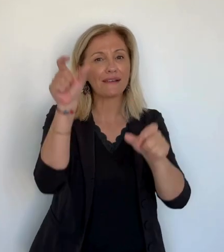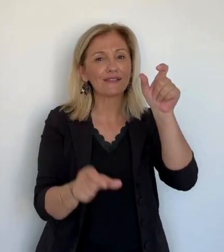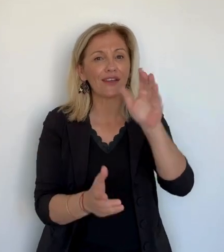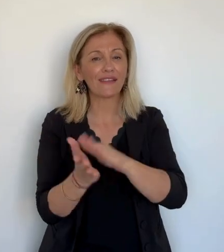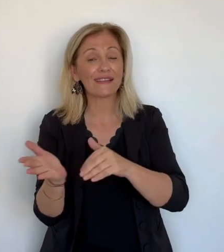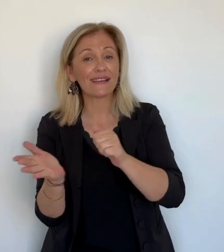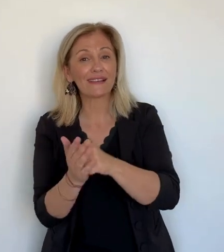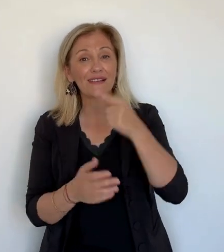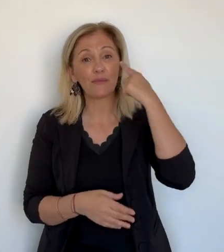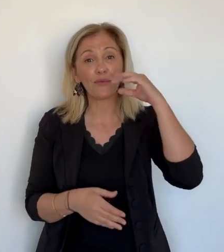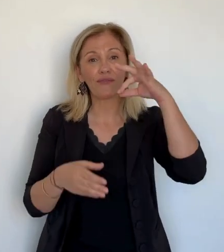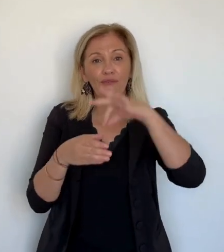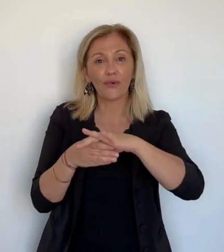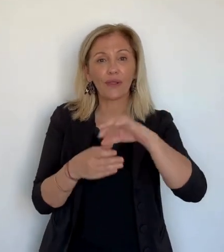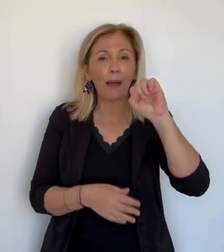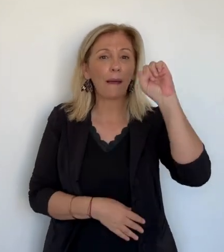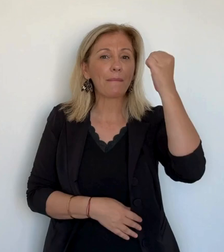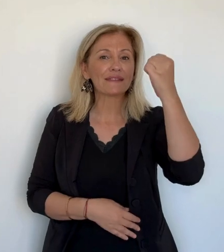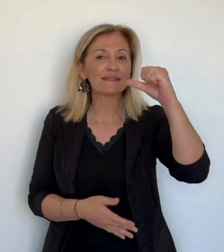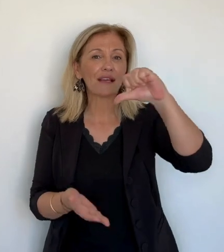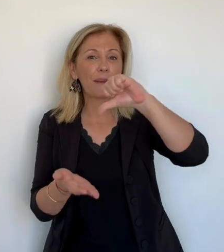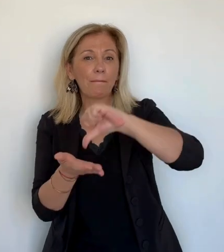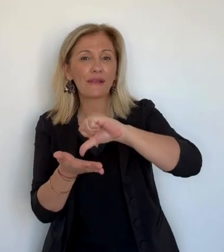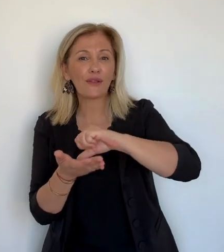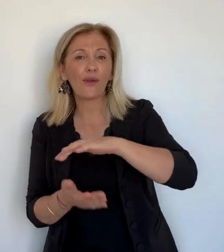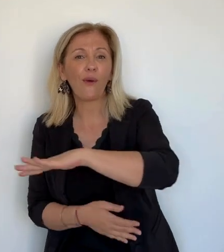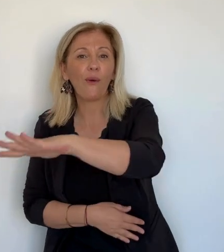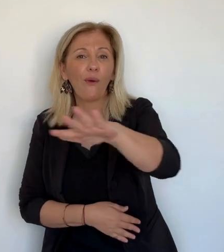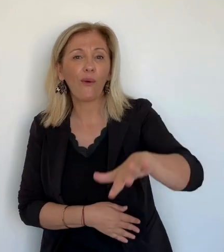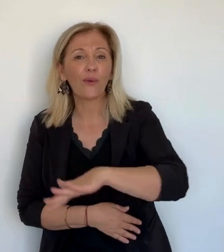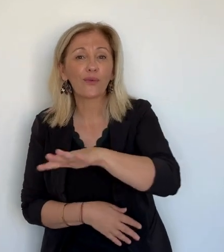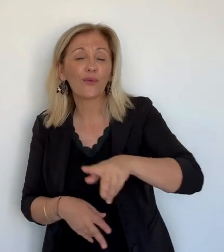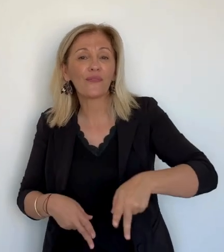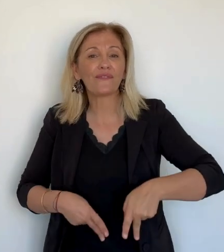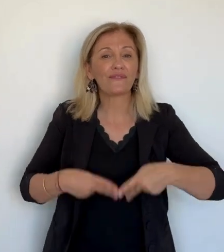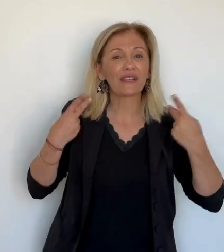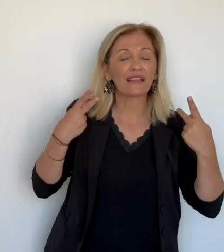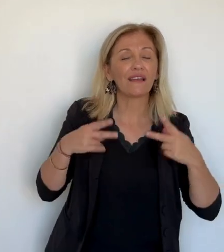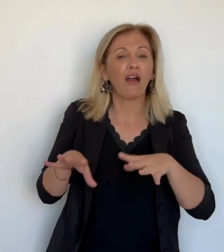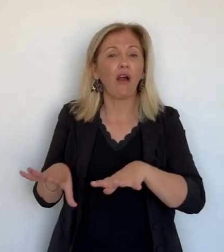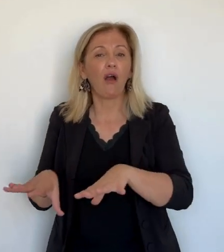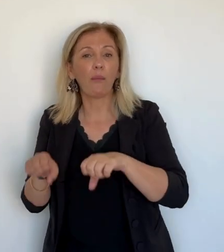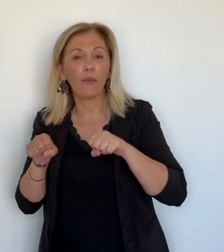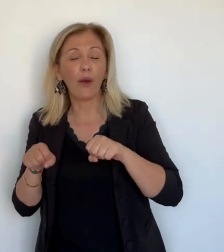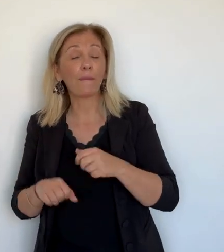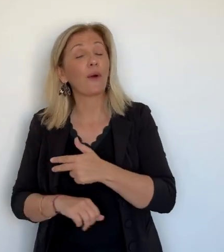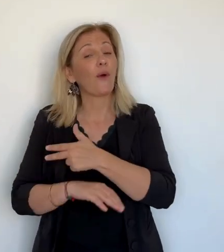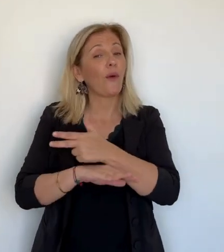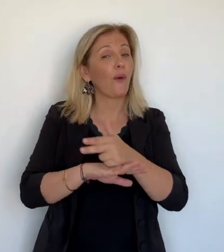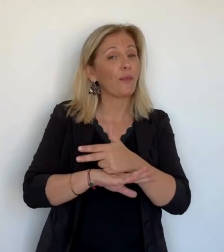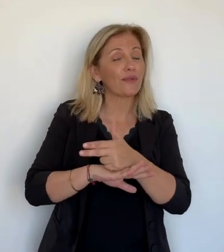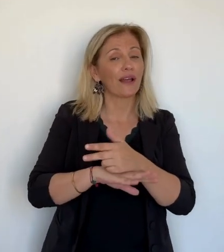circonscription centrée autour du bassin de vie et d'emploi du Grand Bastia. On voit cela avec Pierrick Nanini et Guillaume Léonetti.